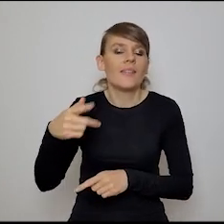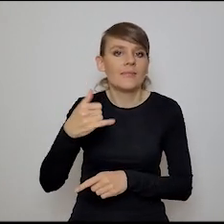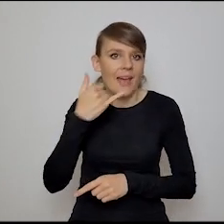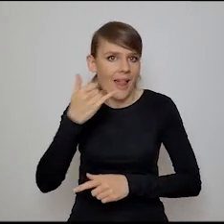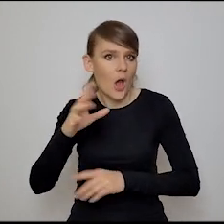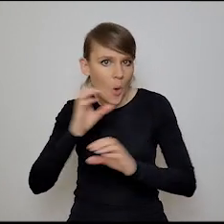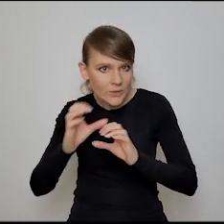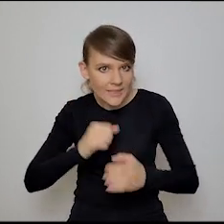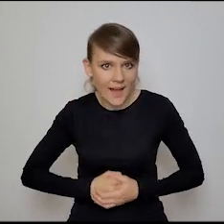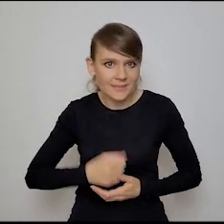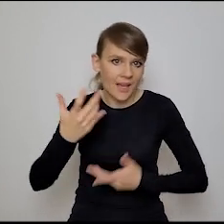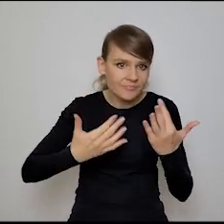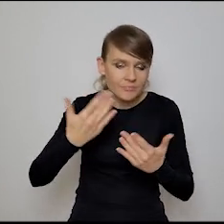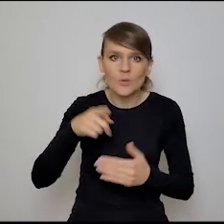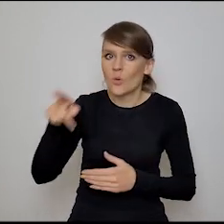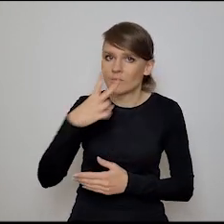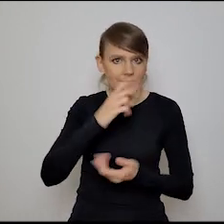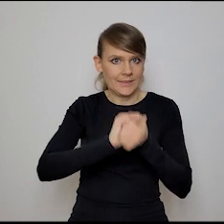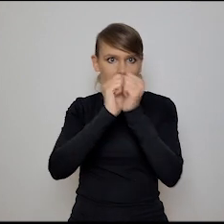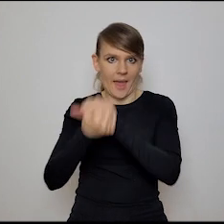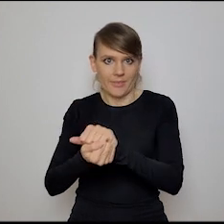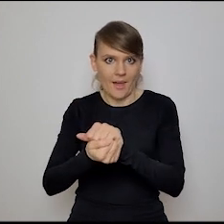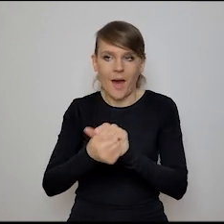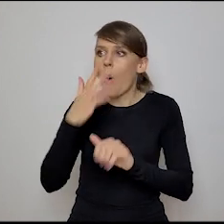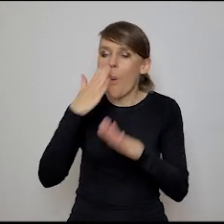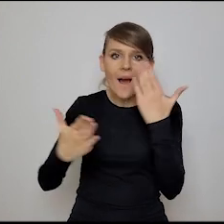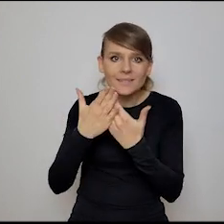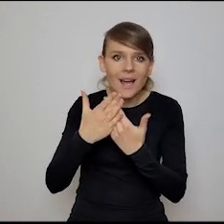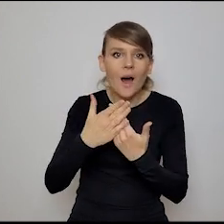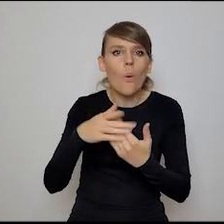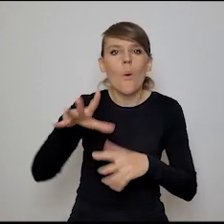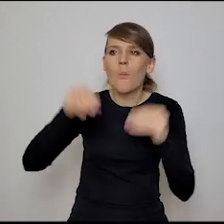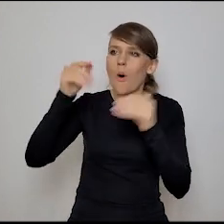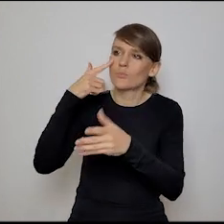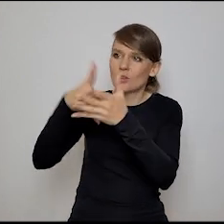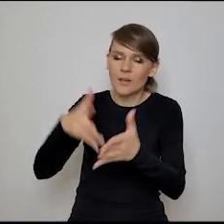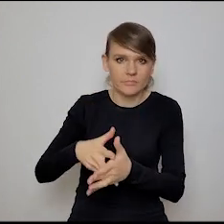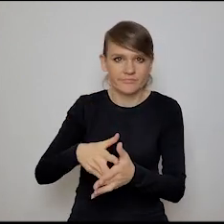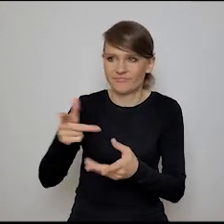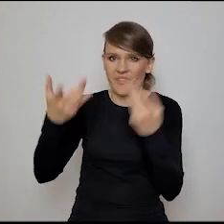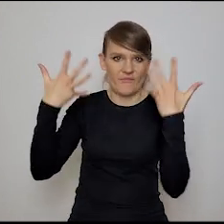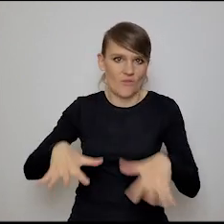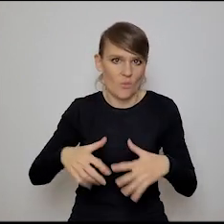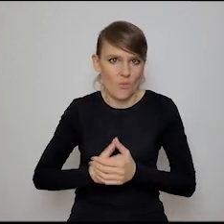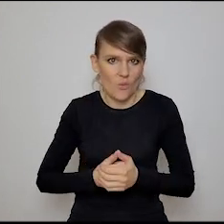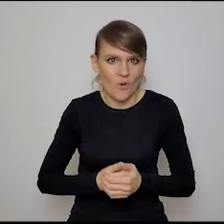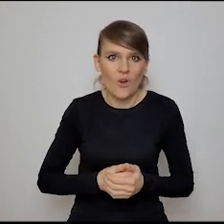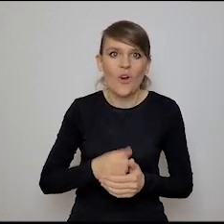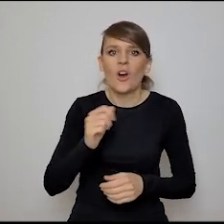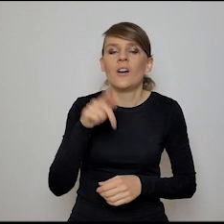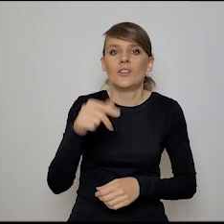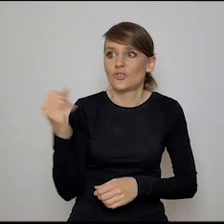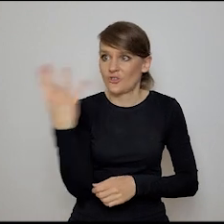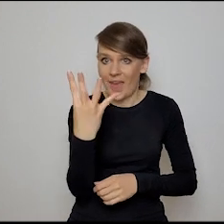modele predykcyjne po prostu okazały się fałszywe w przypadku trzech na czterech